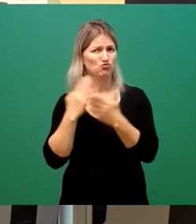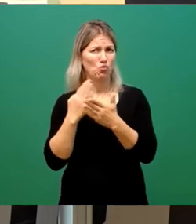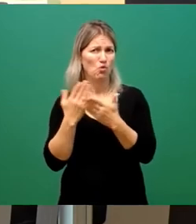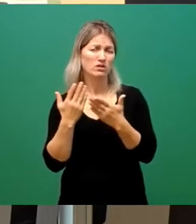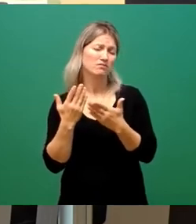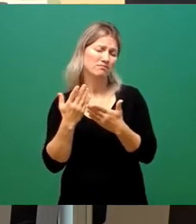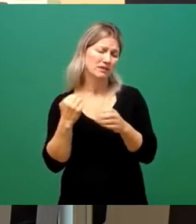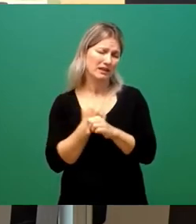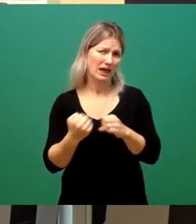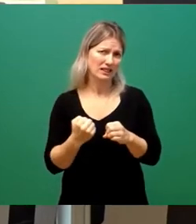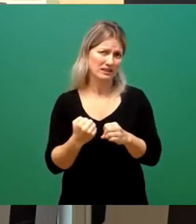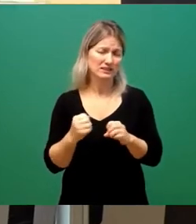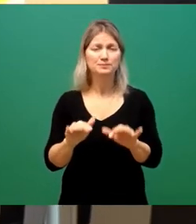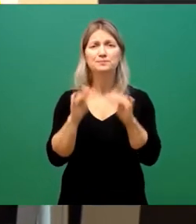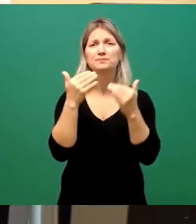leisten. Vielen Dank.